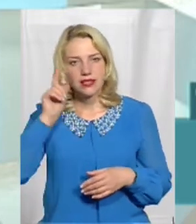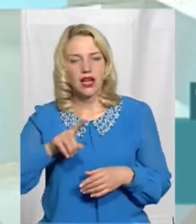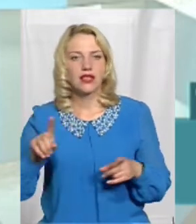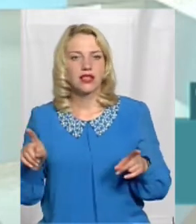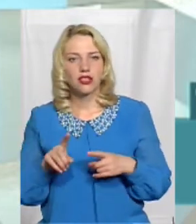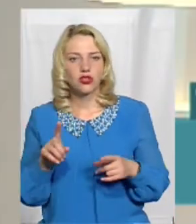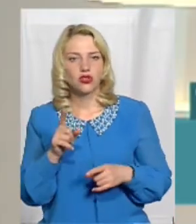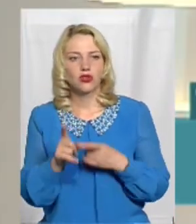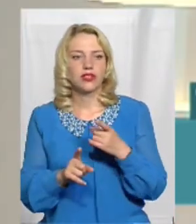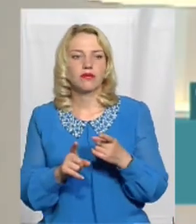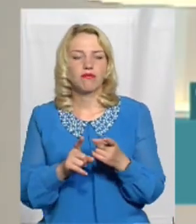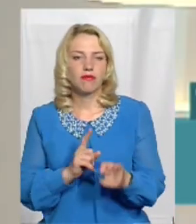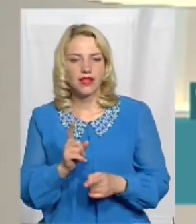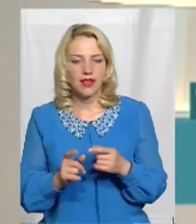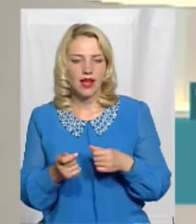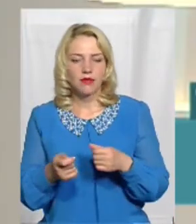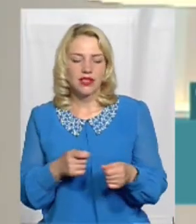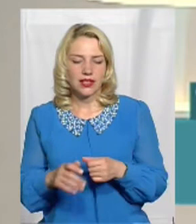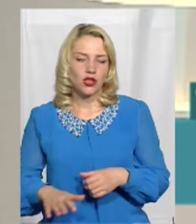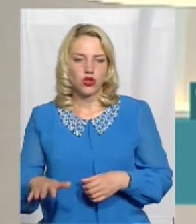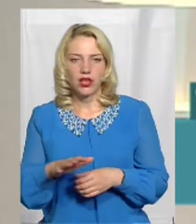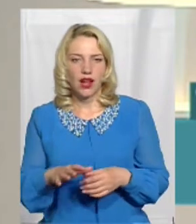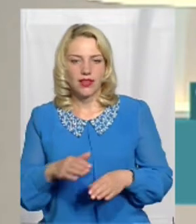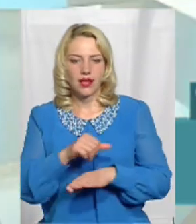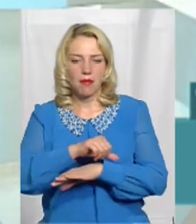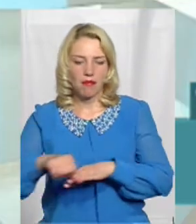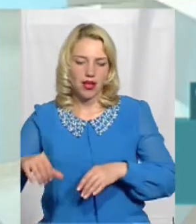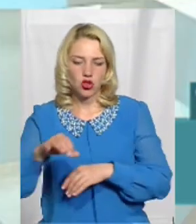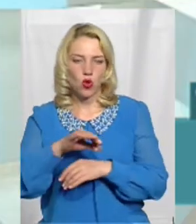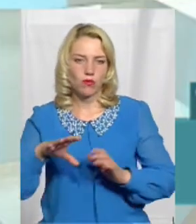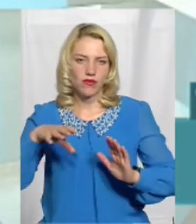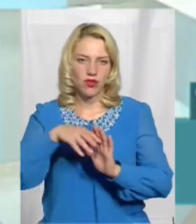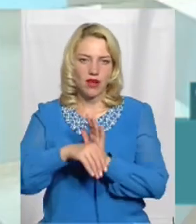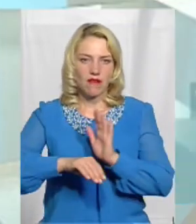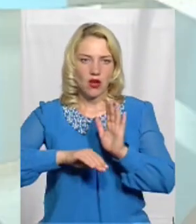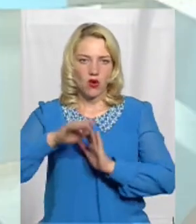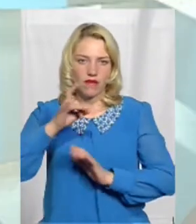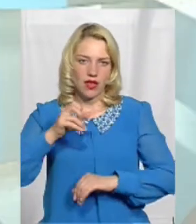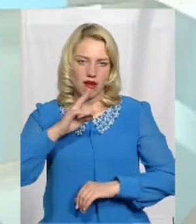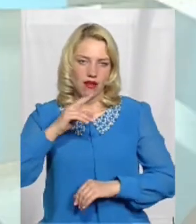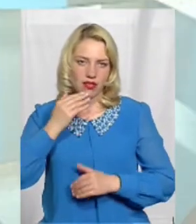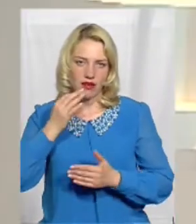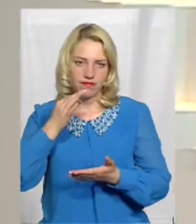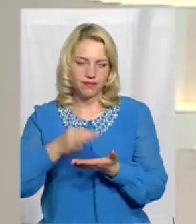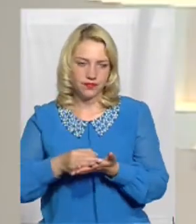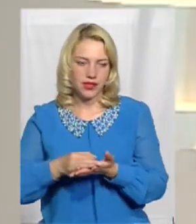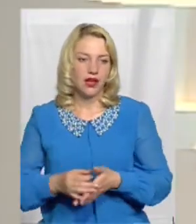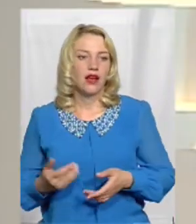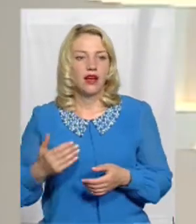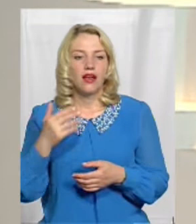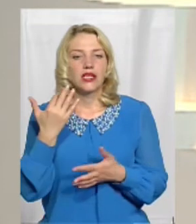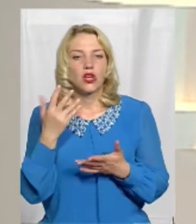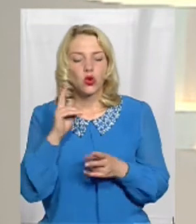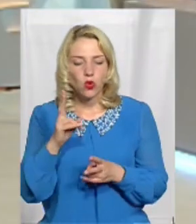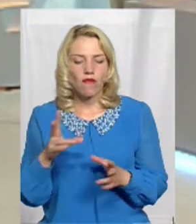зміна адміністративних і територіальних меж області належить до компетенцій Верховної Ради А хто ще входить до складу